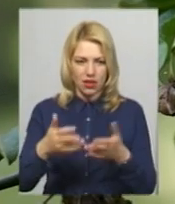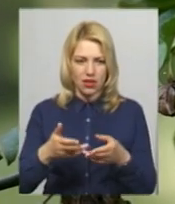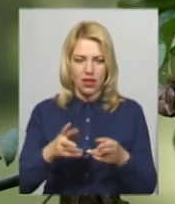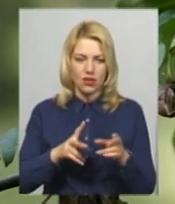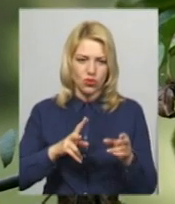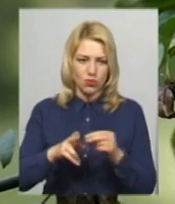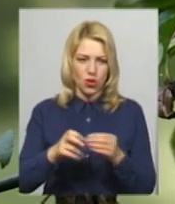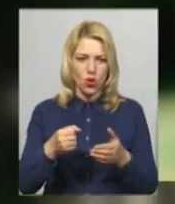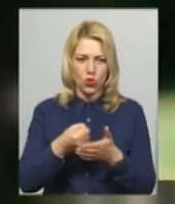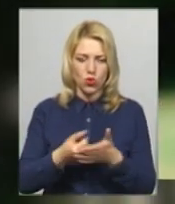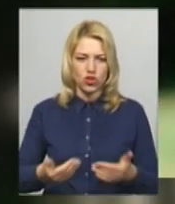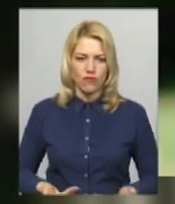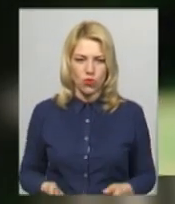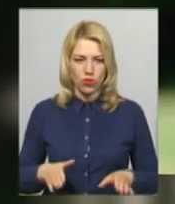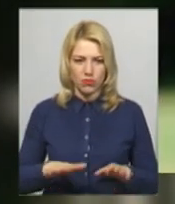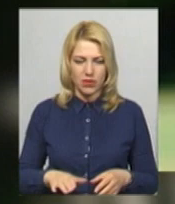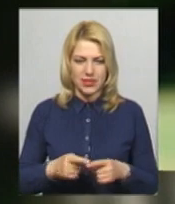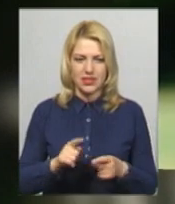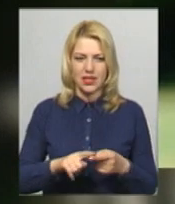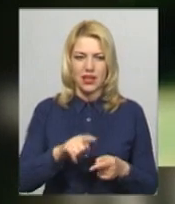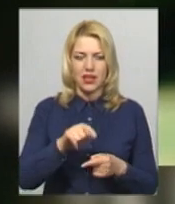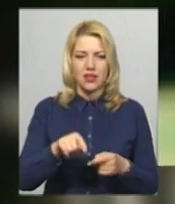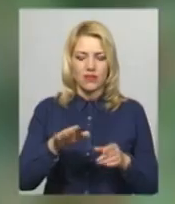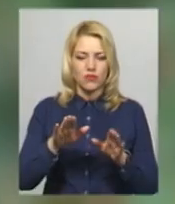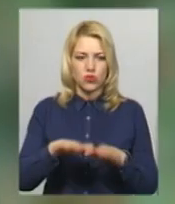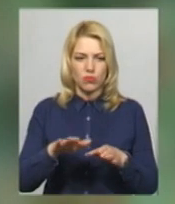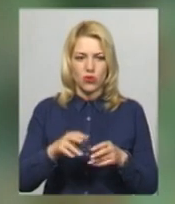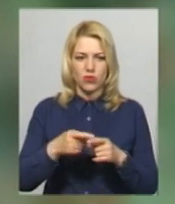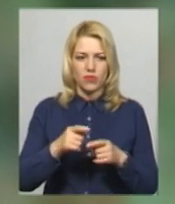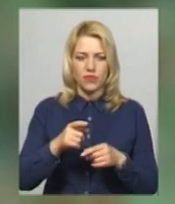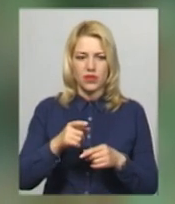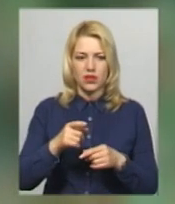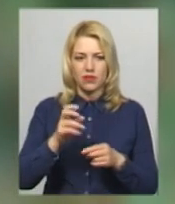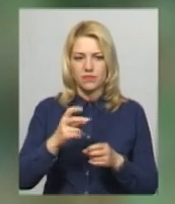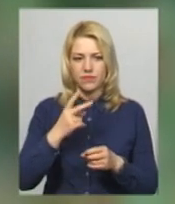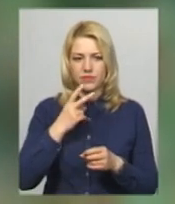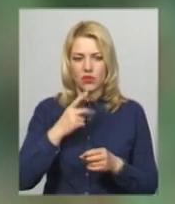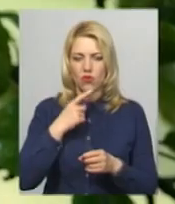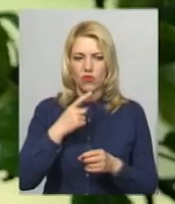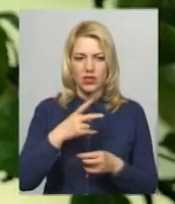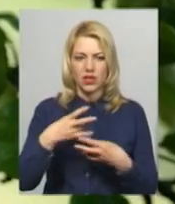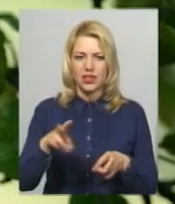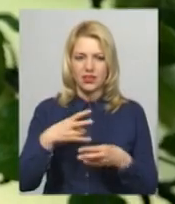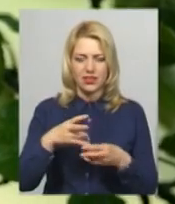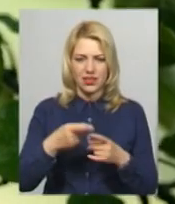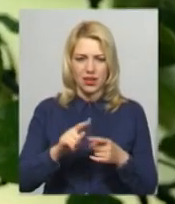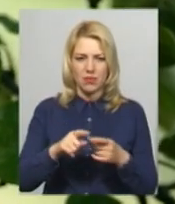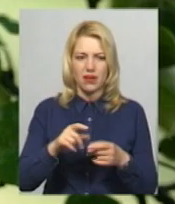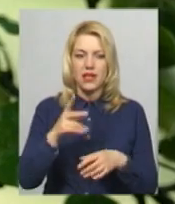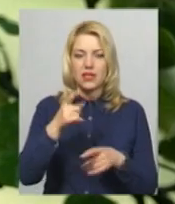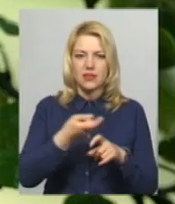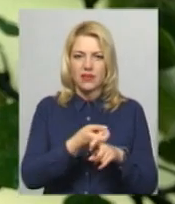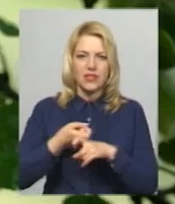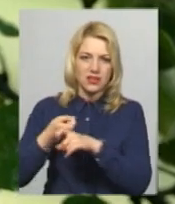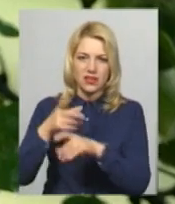обрізати аж до живого місця. Завязі плодів, якої цього року на кісточкових рясно, Сергій Ремізовський каже не шкодувати, бо від хворого листка може